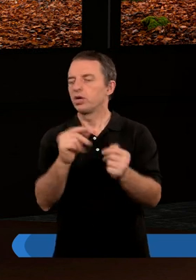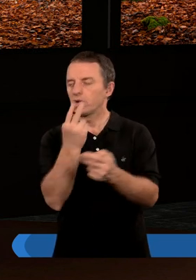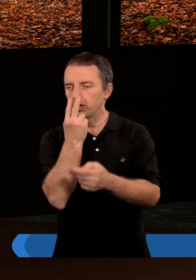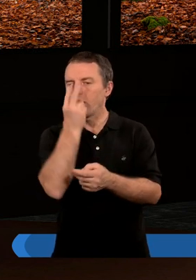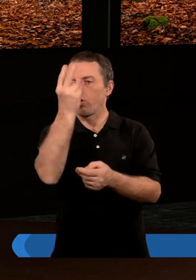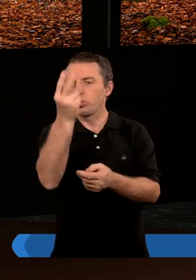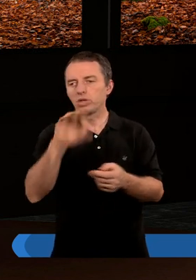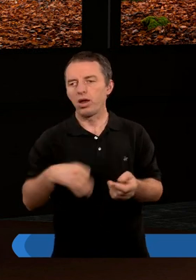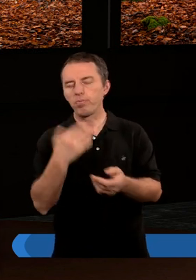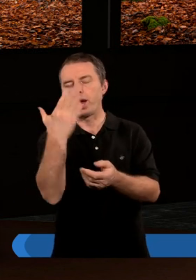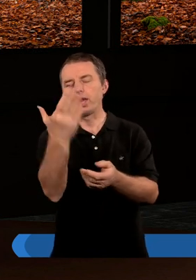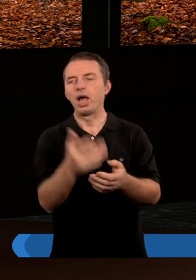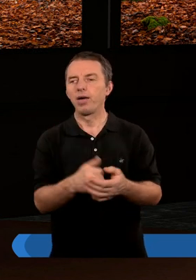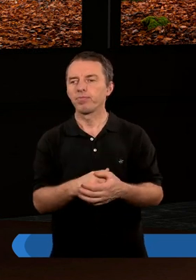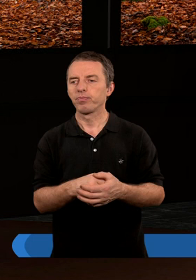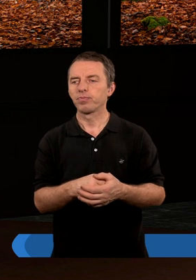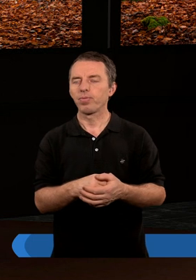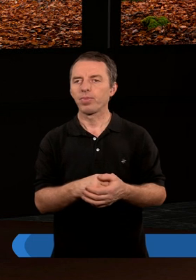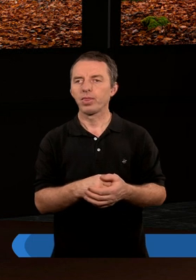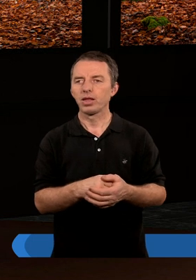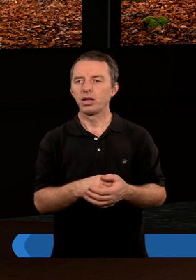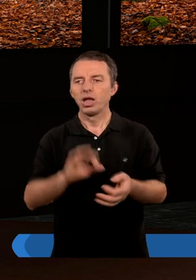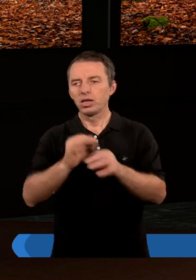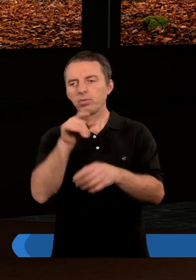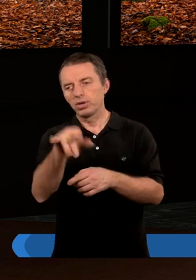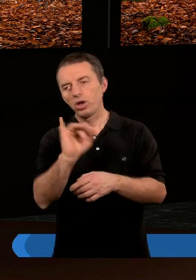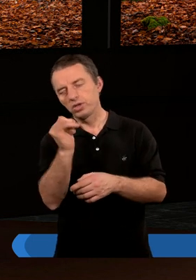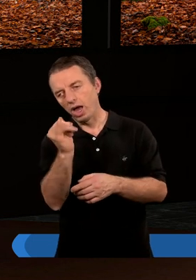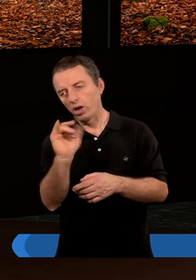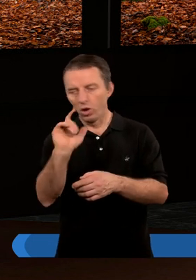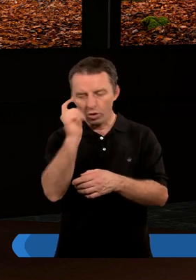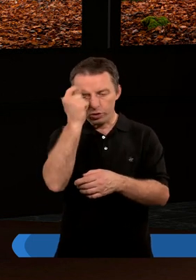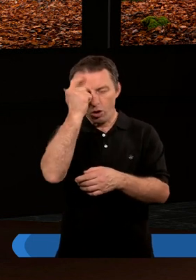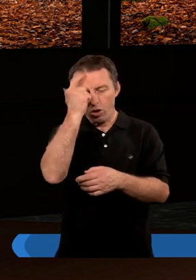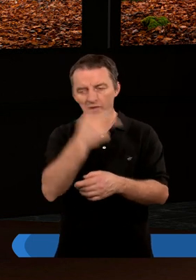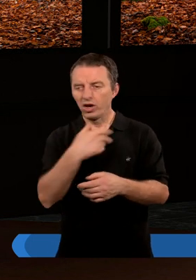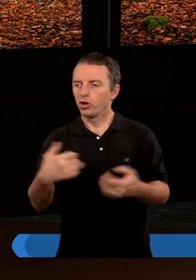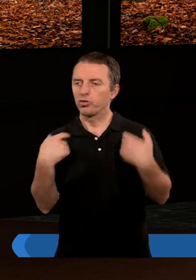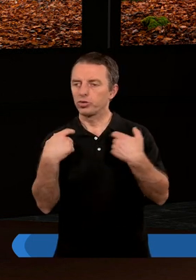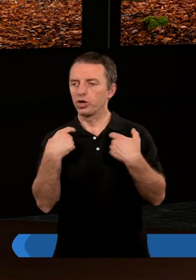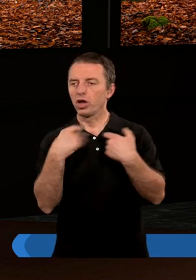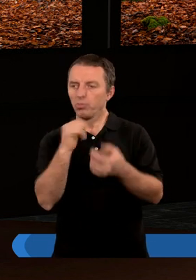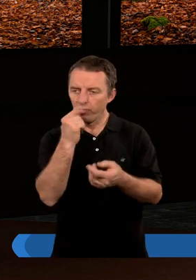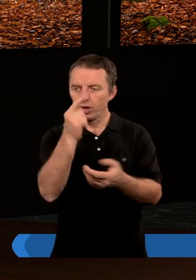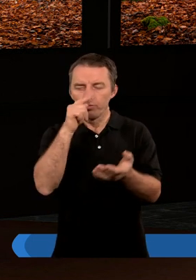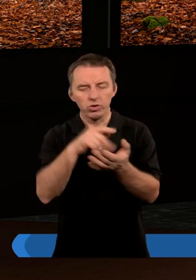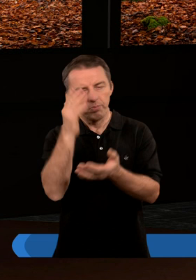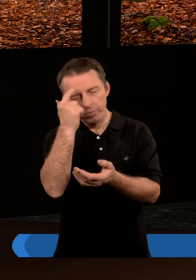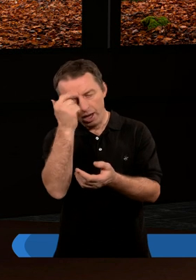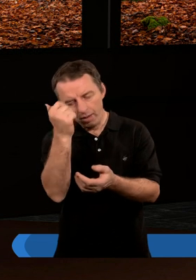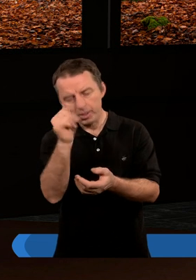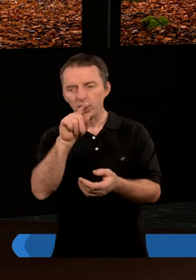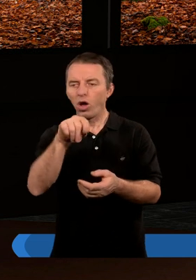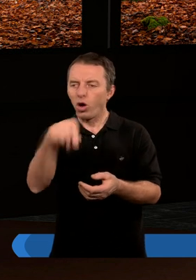nikt nie ujrzy Pana. Więc odgrywa to jakąś rolę w naszym życiu. Chociaż tak jak powiedzieliśmy, musimy